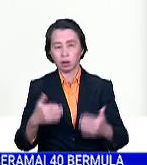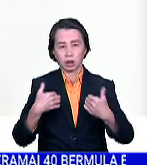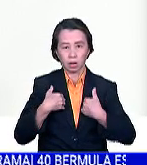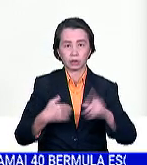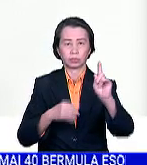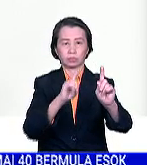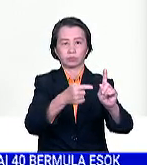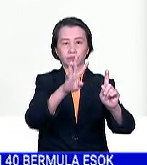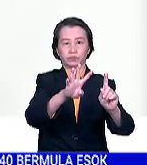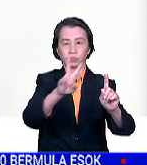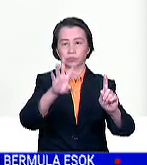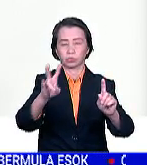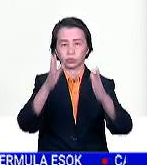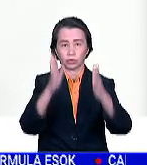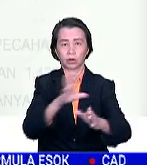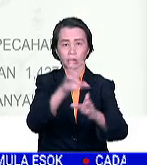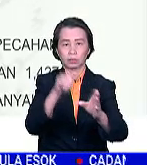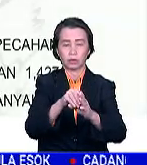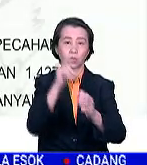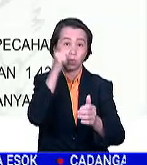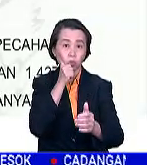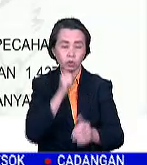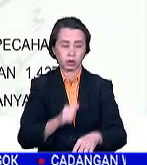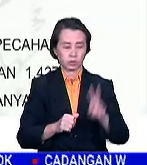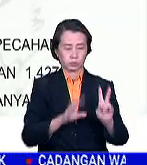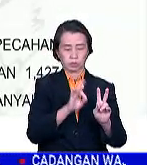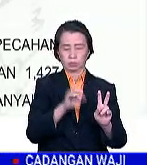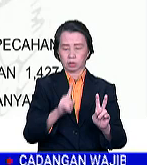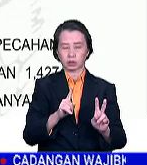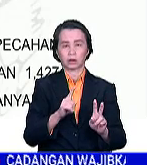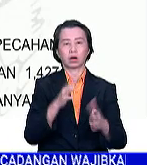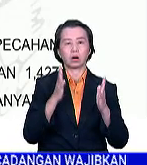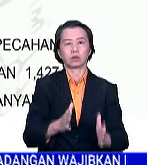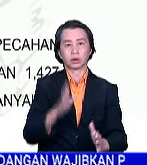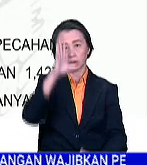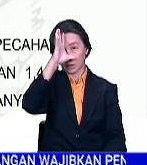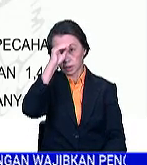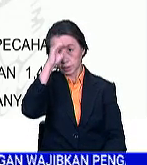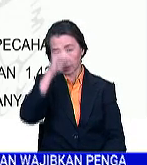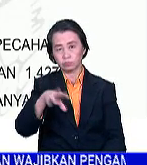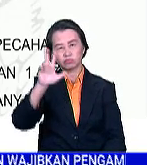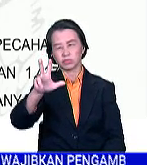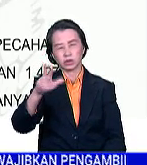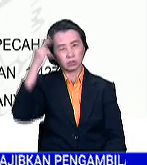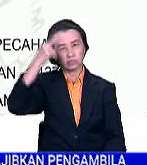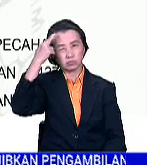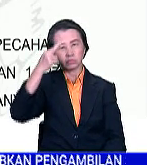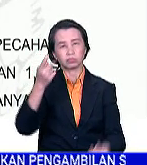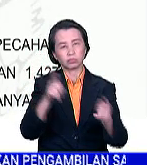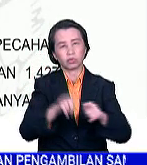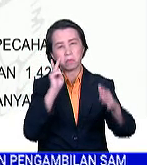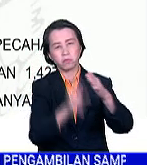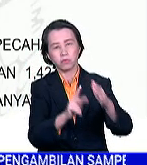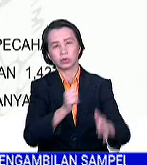1,427 orang membabitkan wanita dan 281 orang membabitkan lelaki. Tiga faktor utama penyebab kejadian